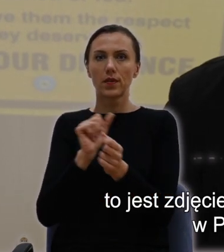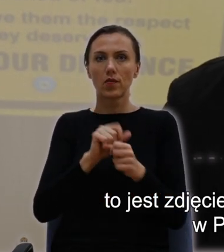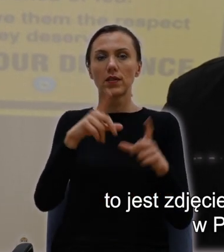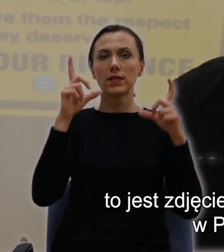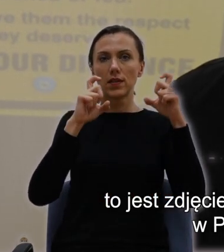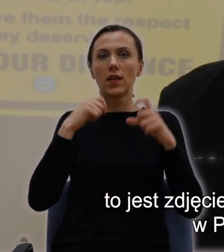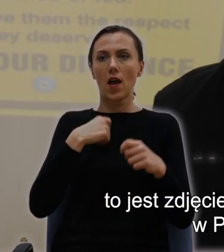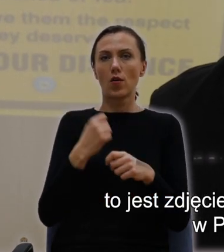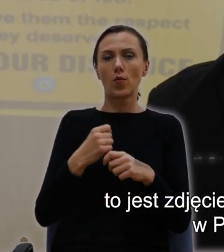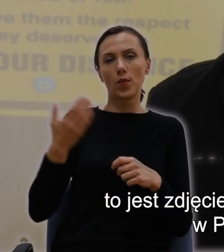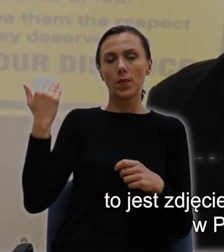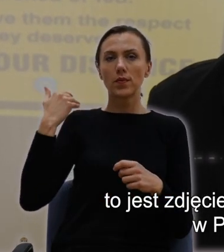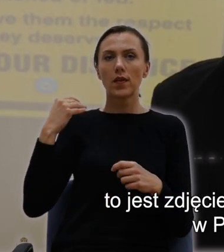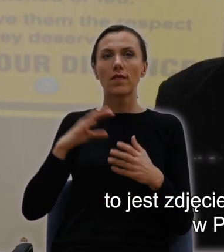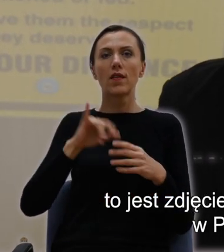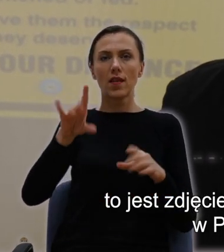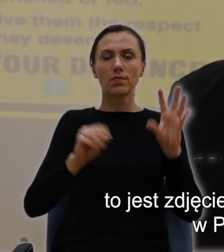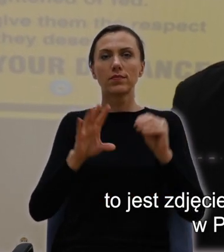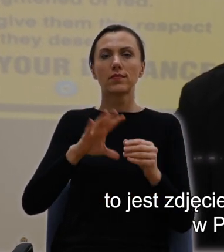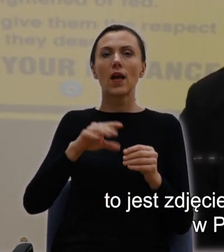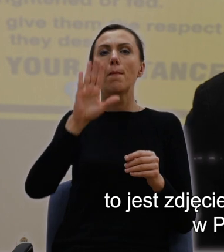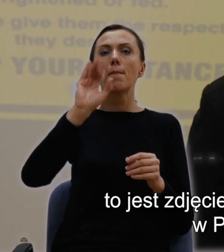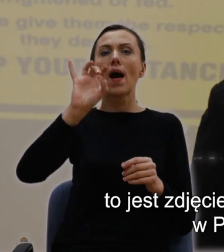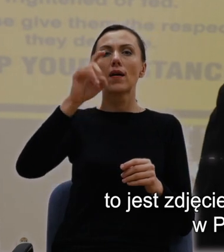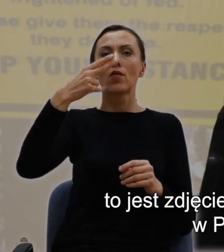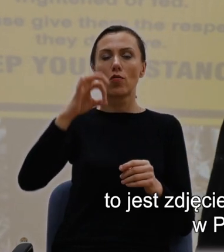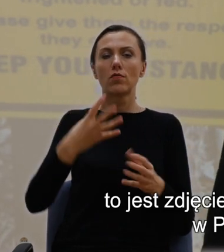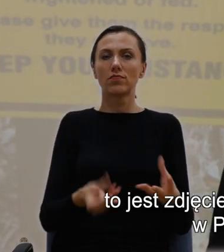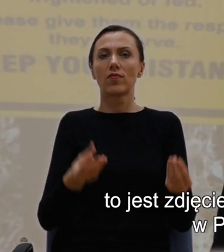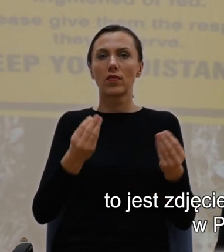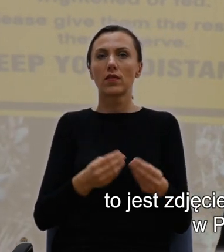na bagna w południowej Karolinie, aligatora.